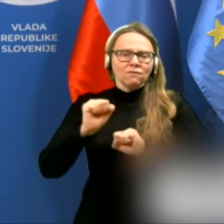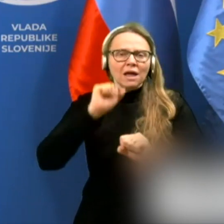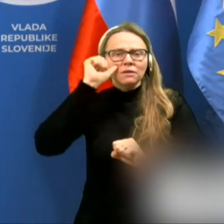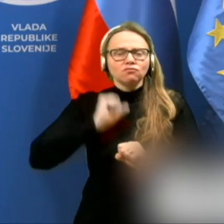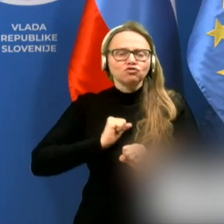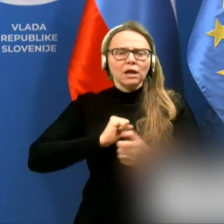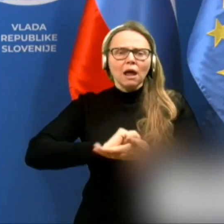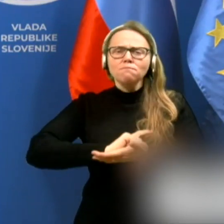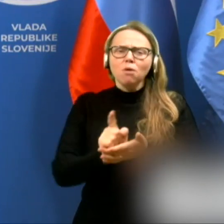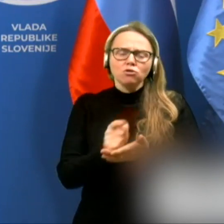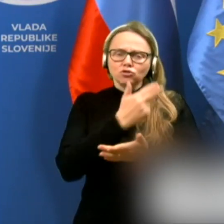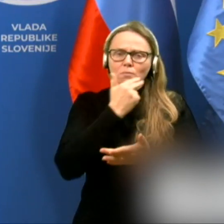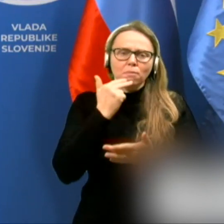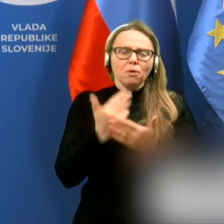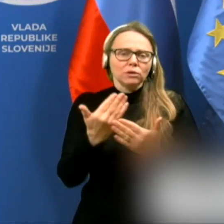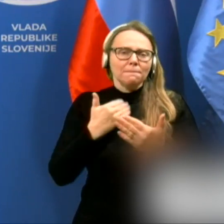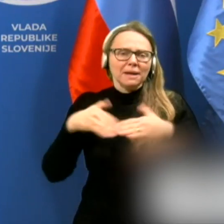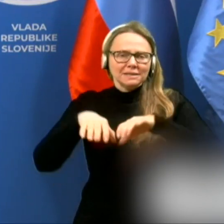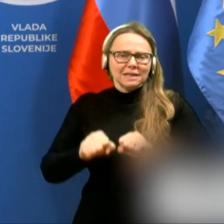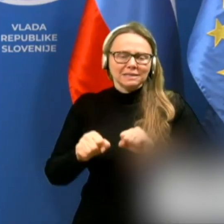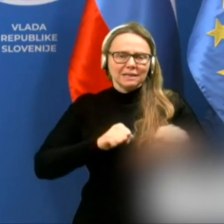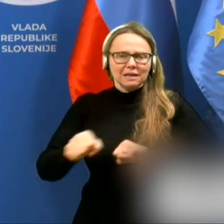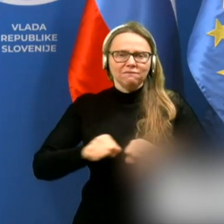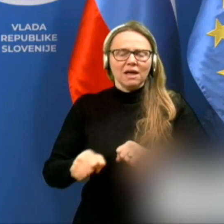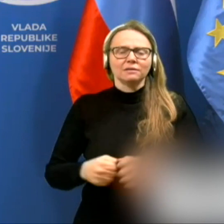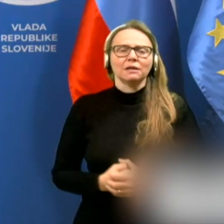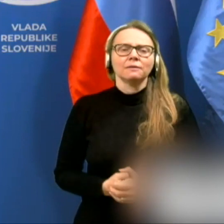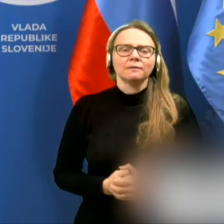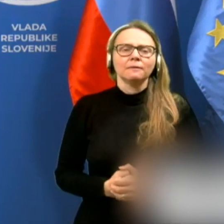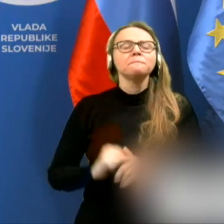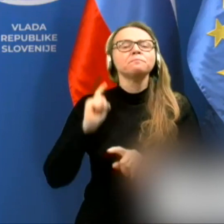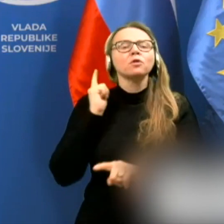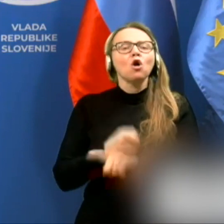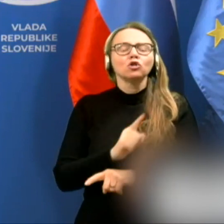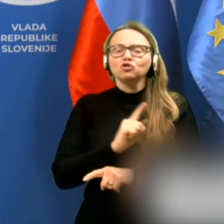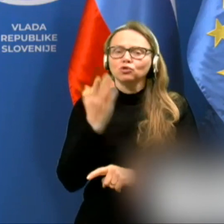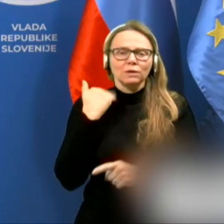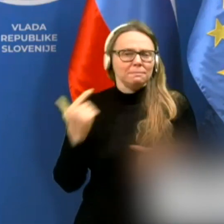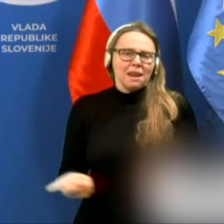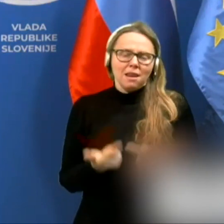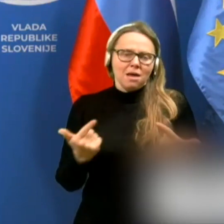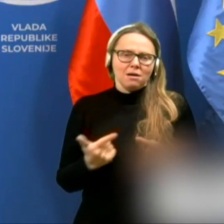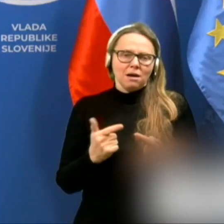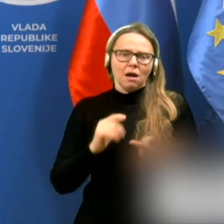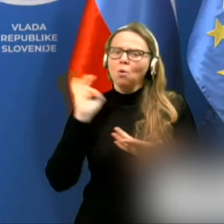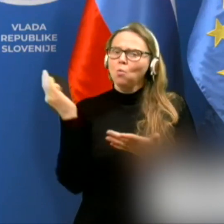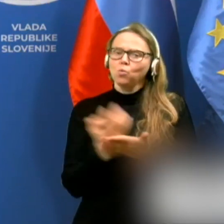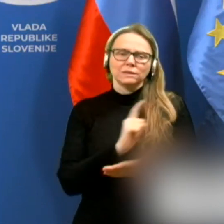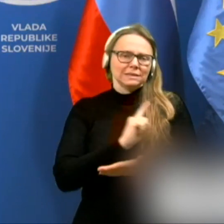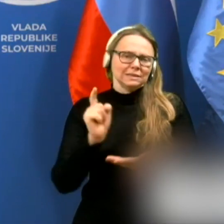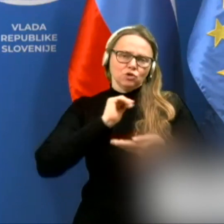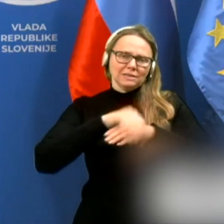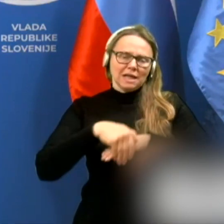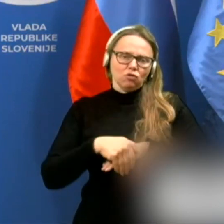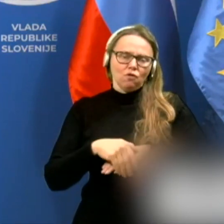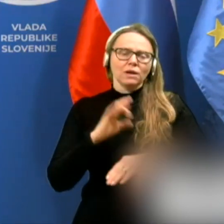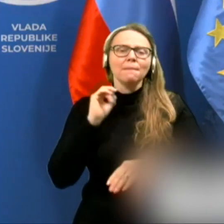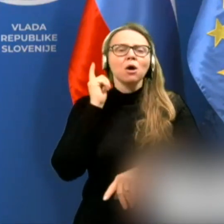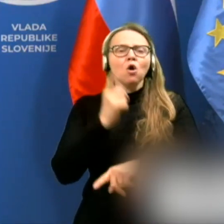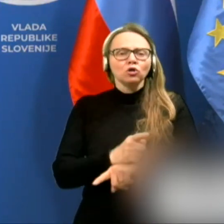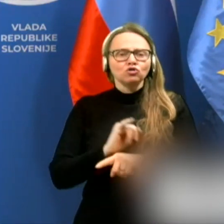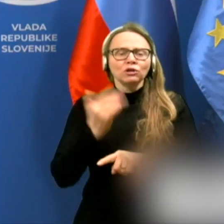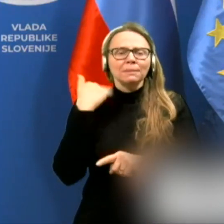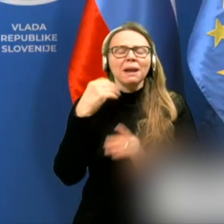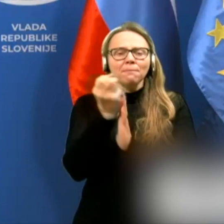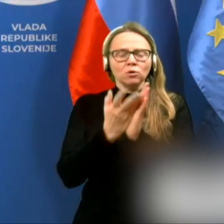včeraj pozno popovdan pred zasedanjem vlade. Odločitev ni bila lahka, vsi niso zadovoljni, a odločitev je